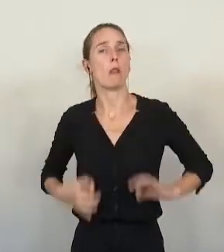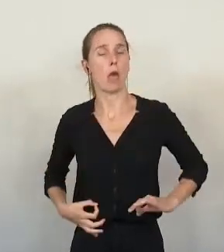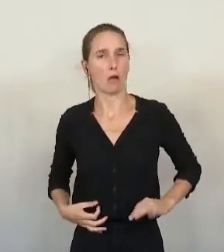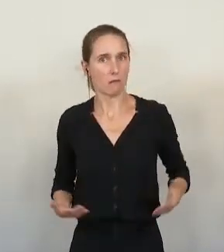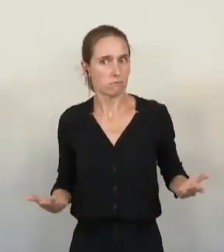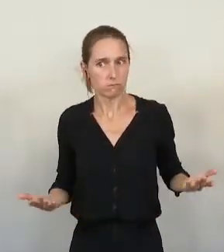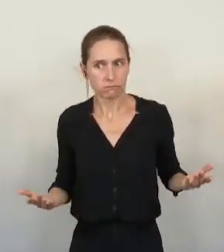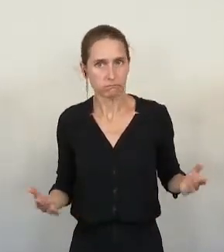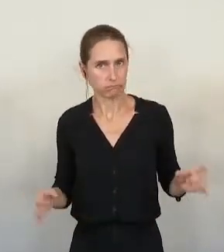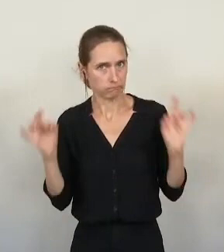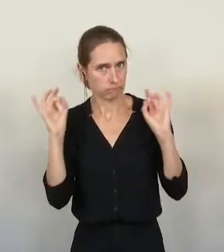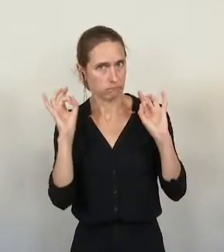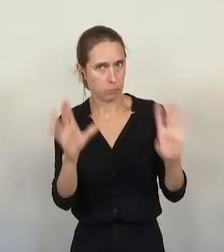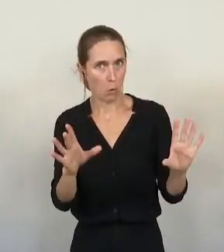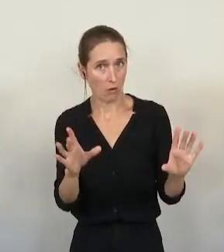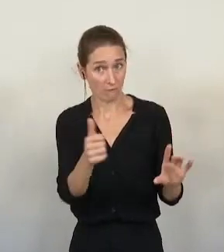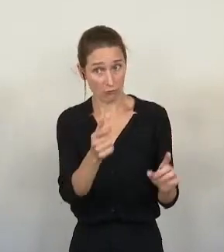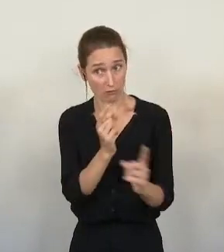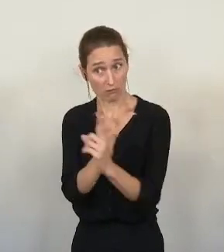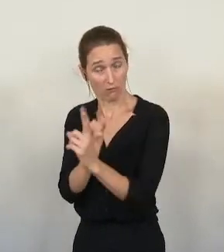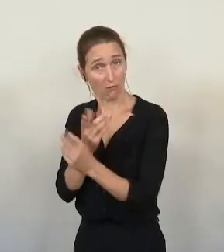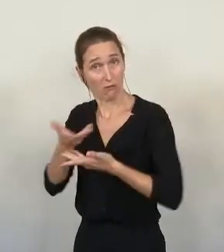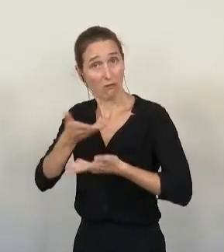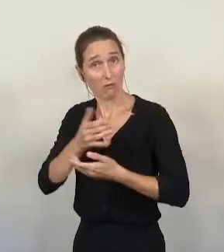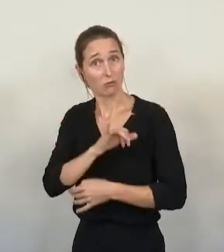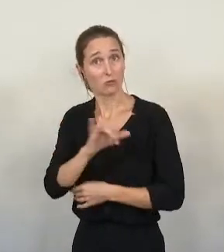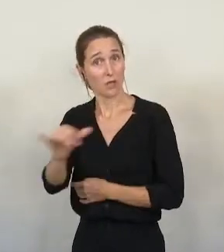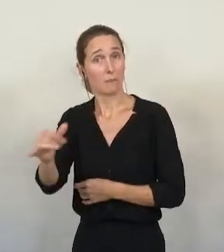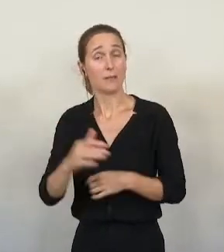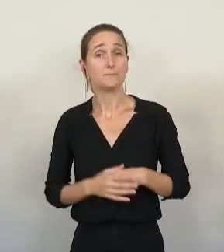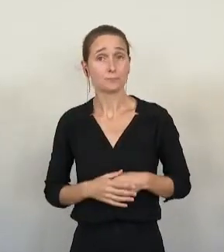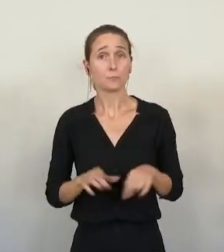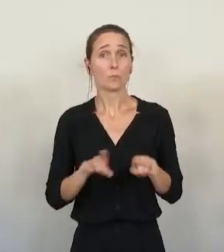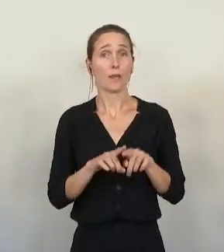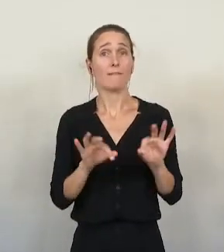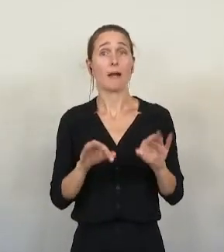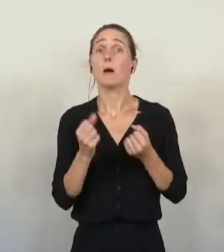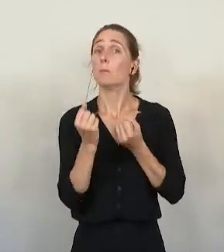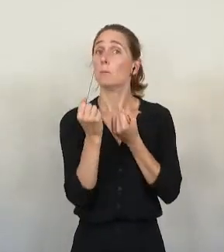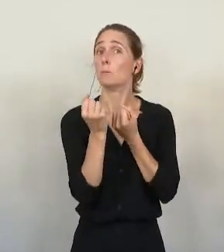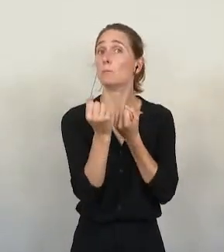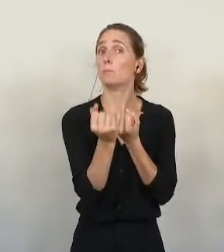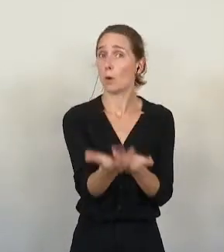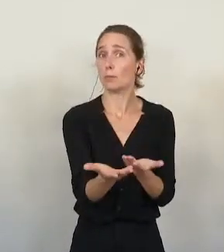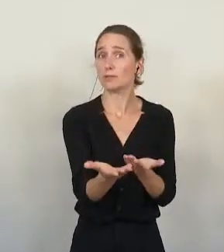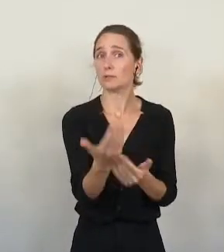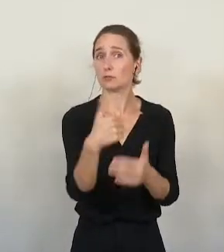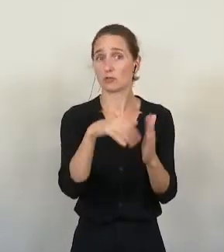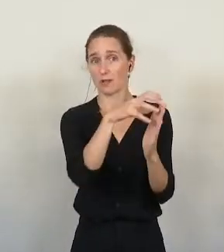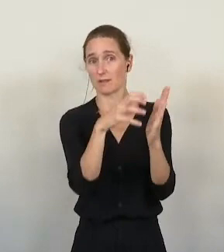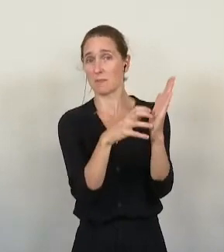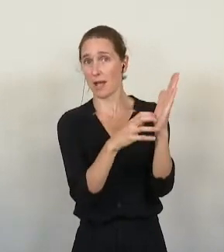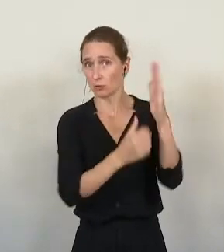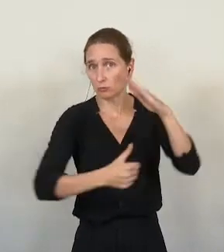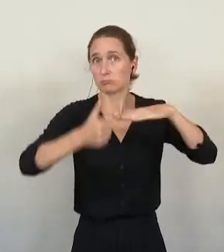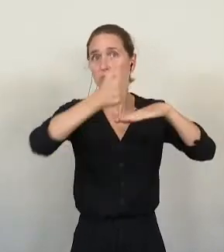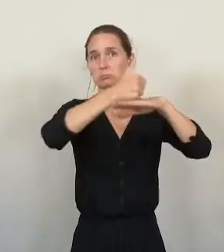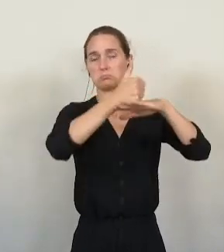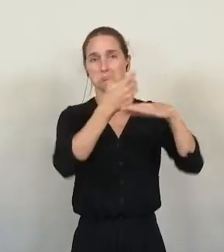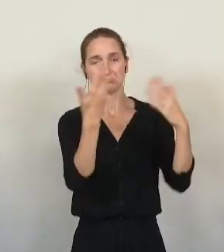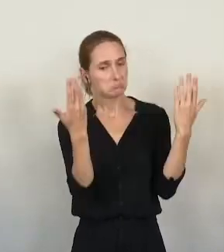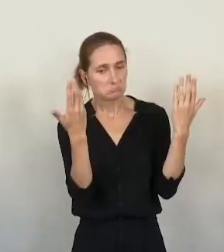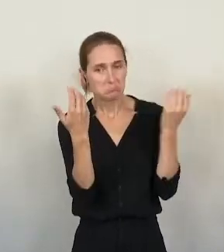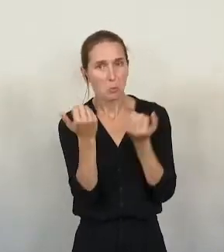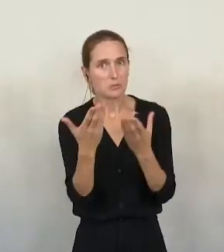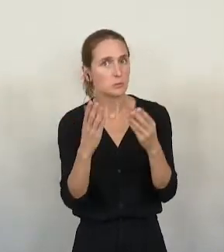Bien évidemment, on ne retrouve rien de très concret en matière de proposition dans cette délibération cadre. Nous aurons l